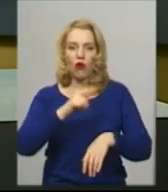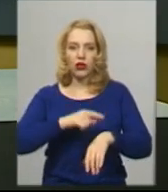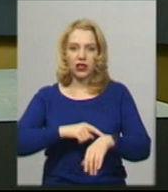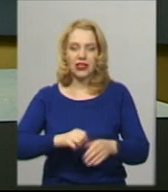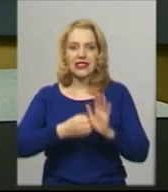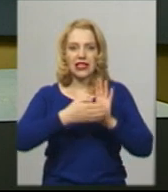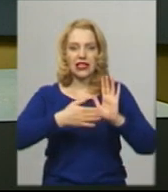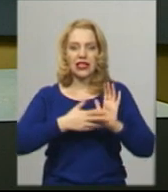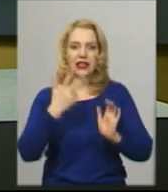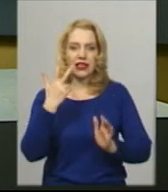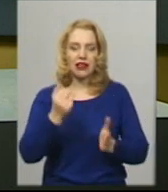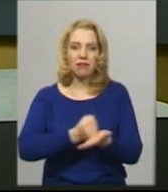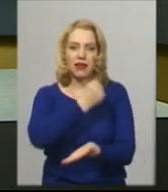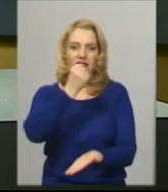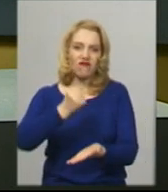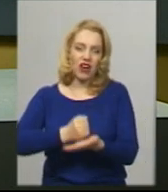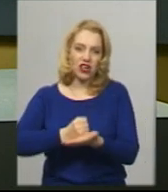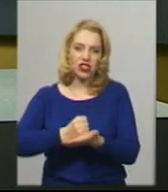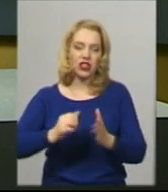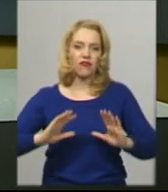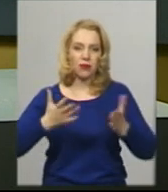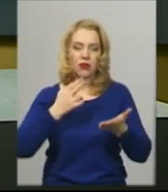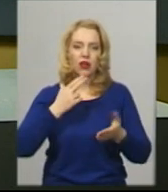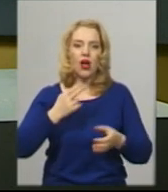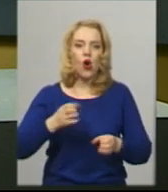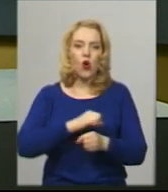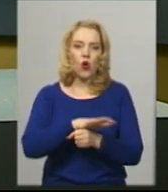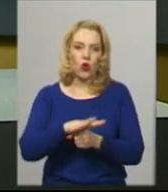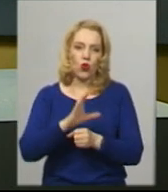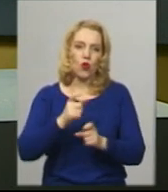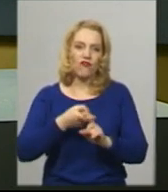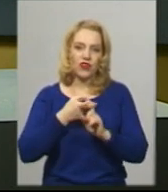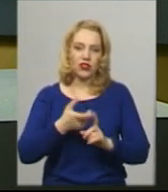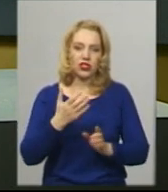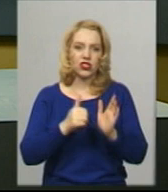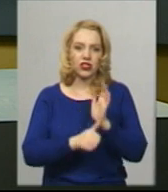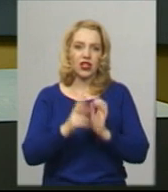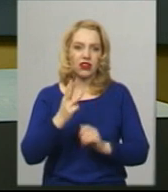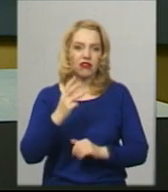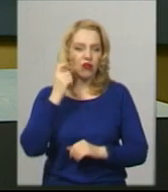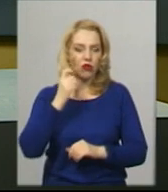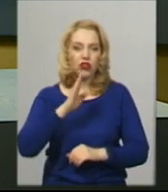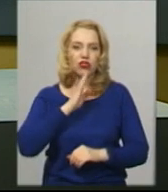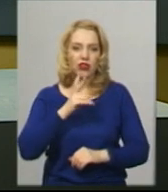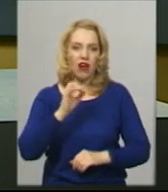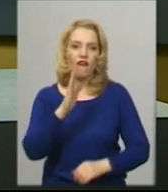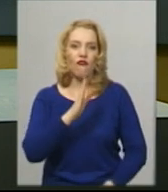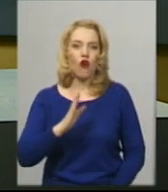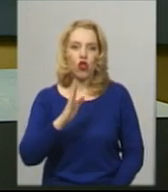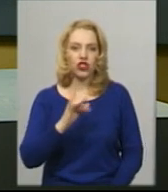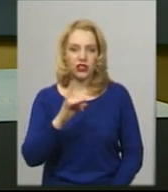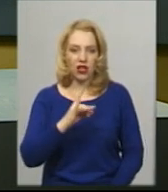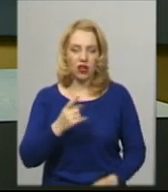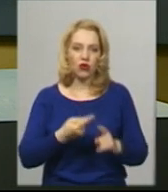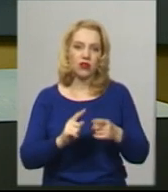підтверджених випадки COVID-19. Третєю захворіла 63-річна жінка з Волочийського району, яка повернулася з